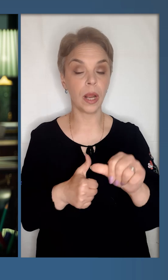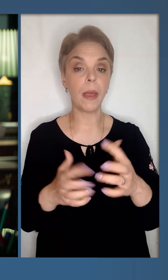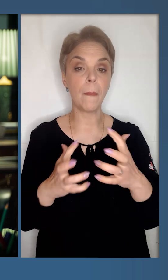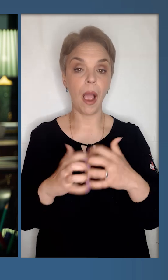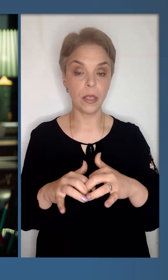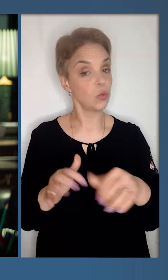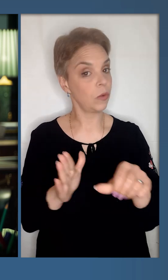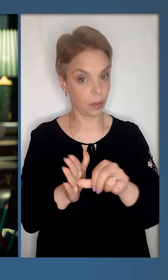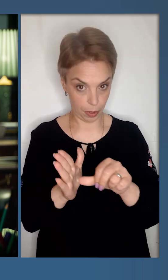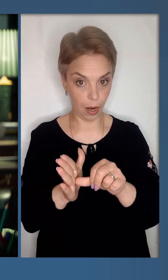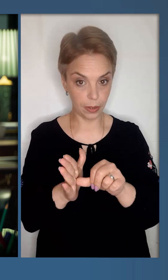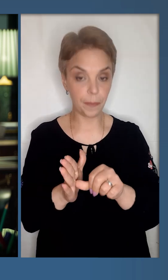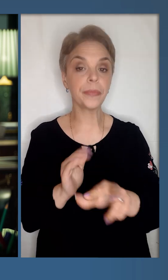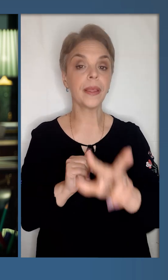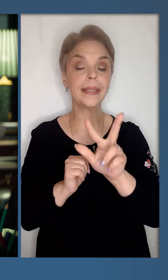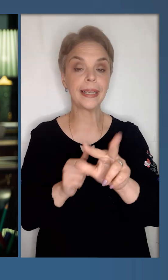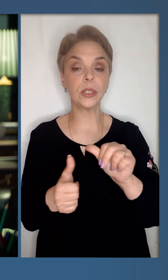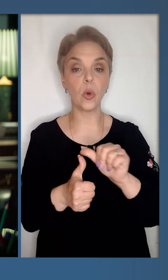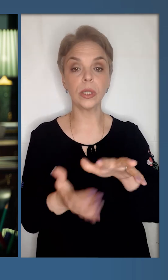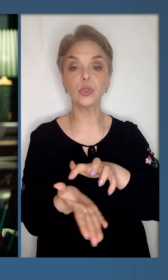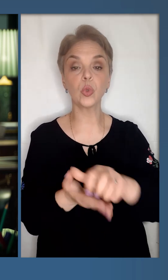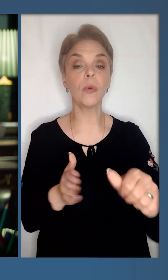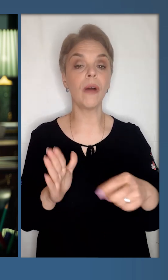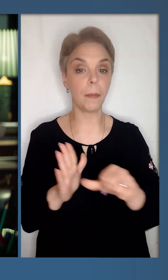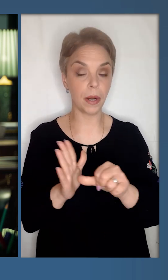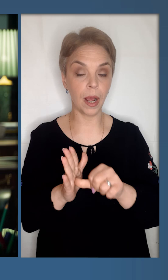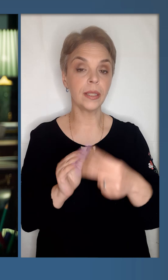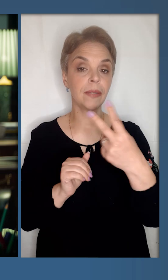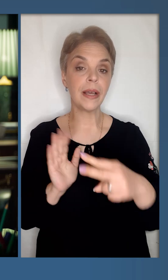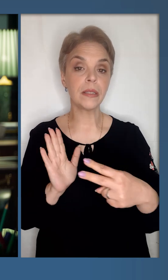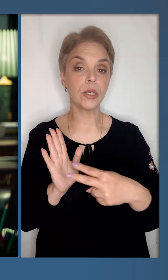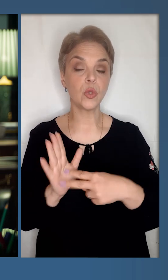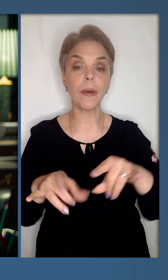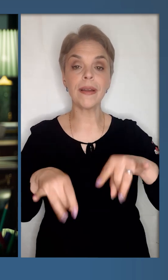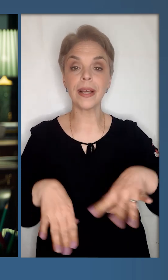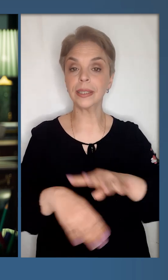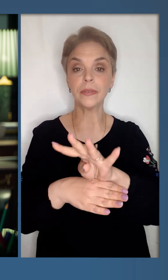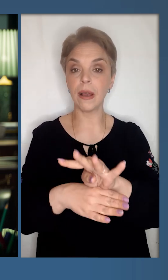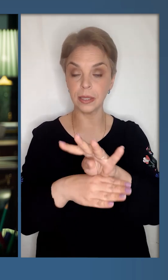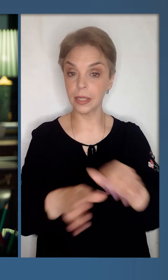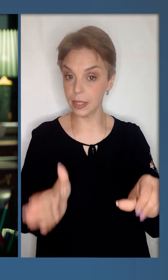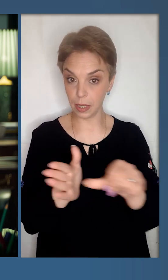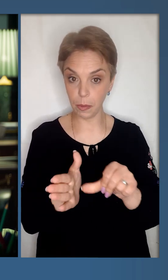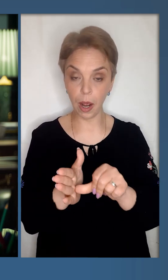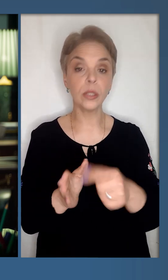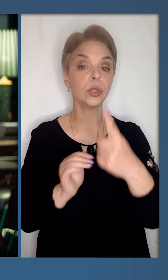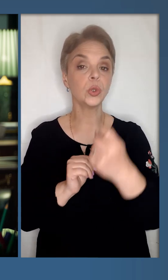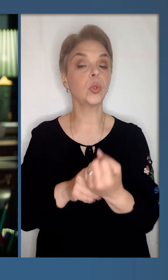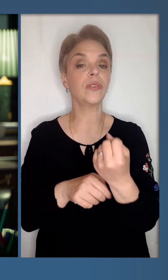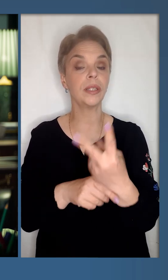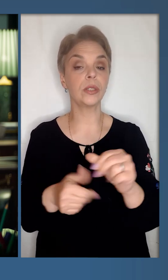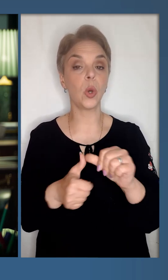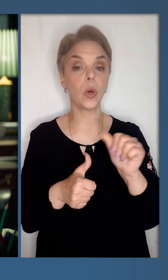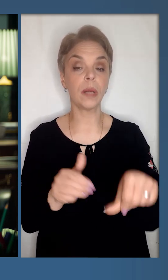– окремі механізовані бригади, 3-та окрема штурмова бригада, 27-та – реактивна артилерійська бригада,